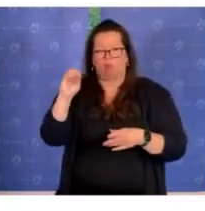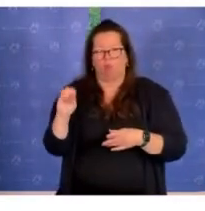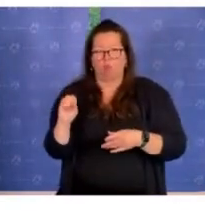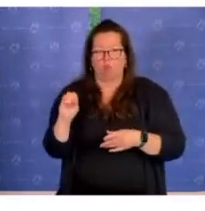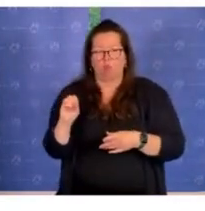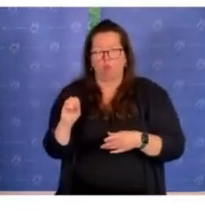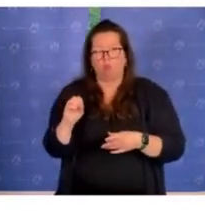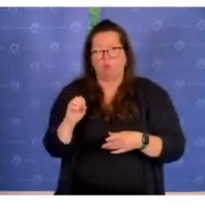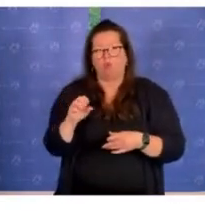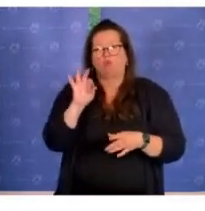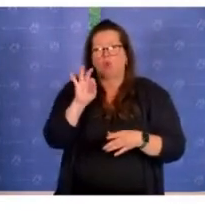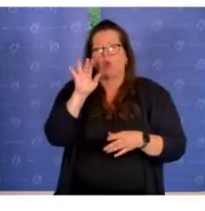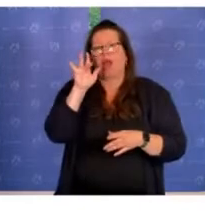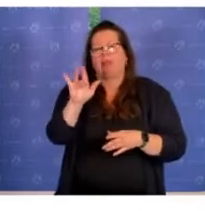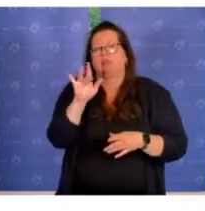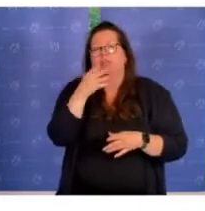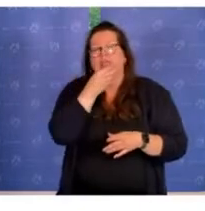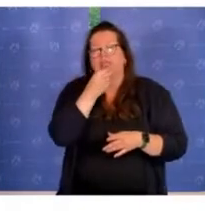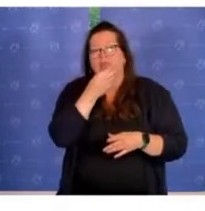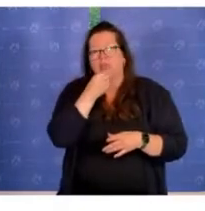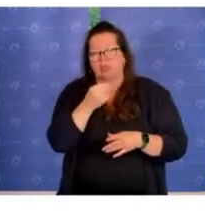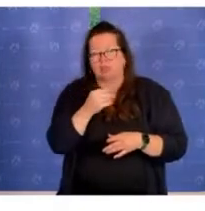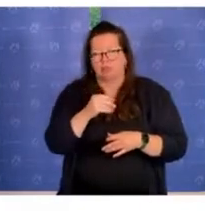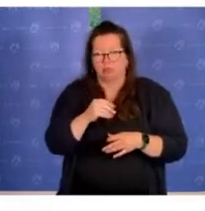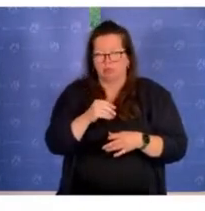Antisemitismusprävention tätig sind.